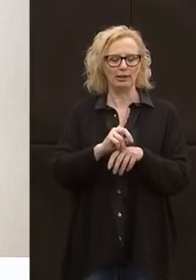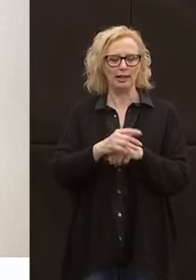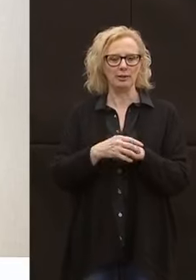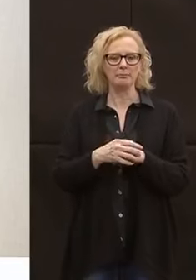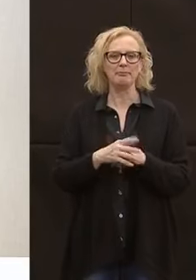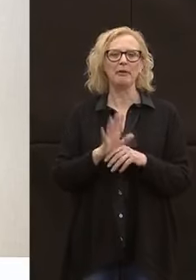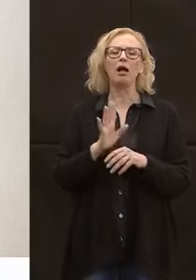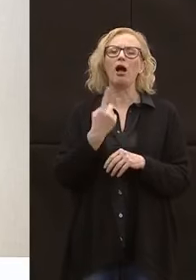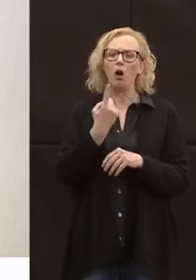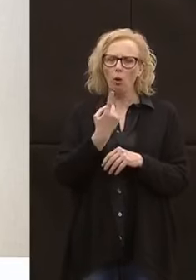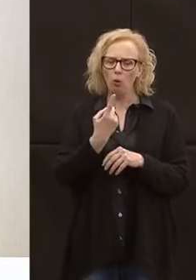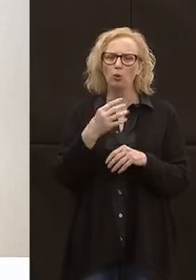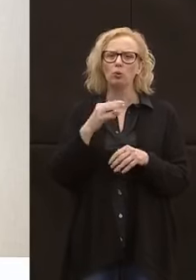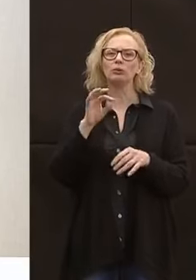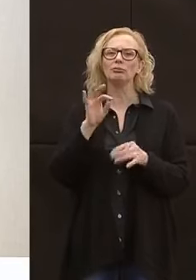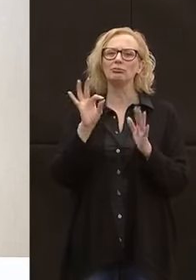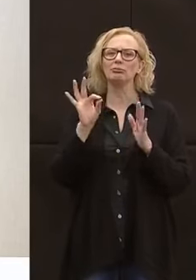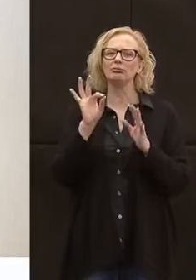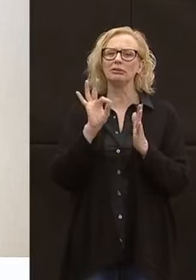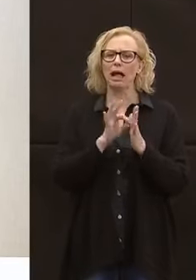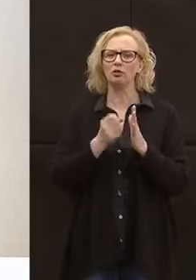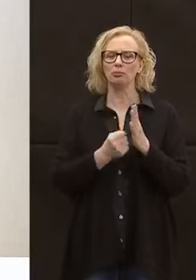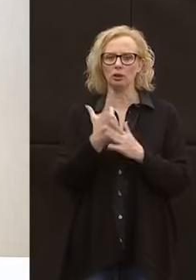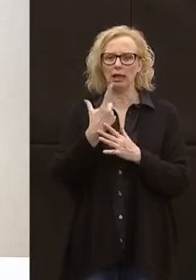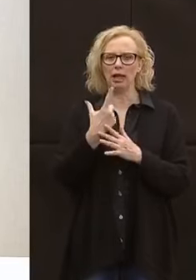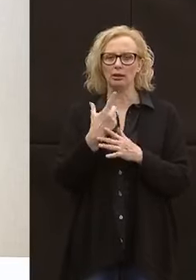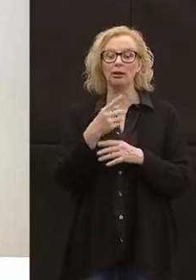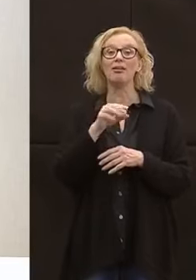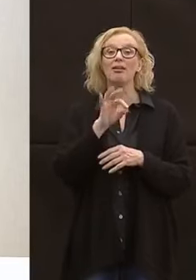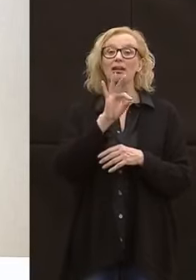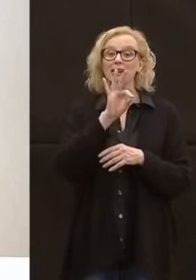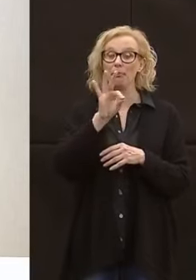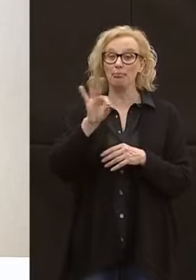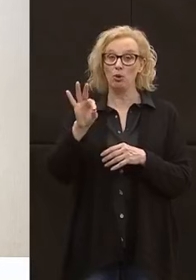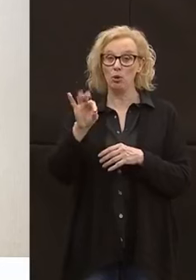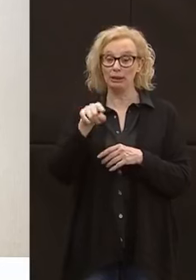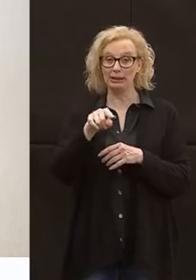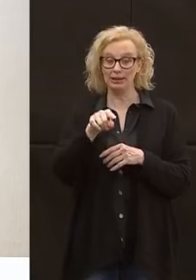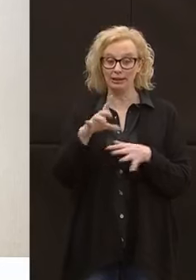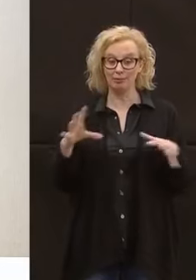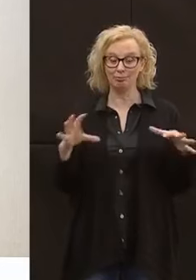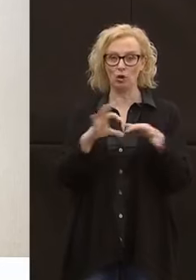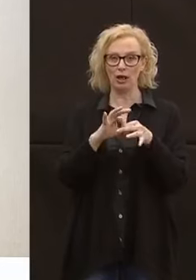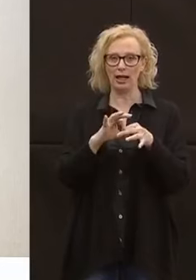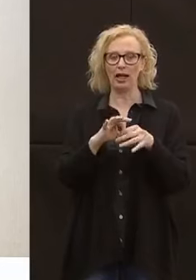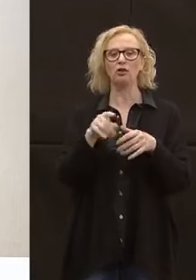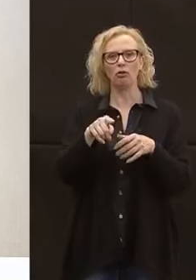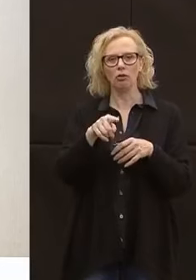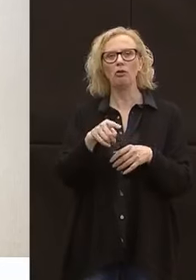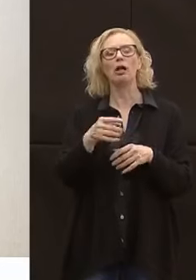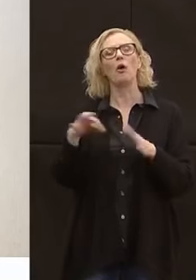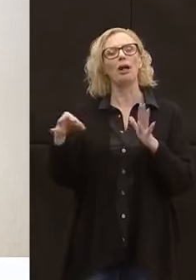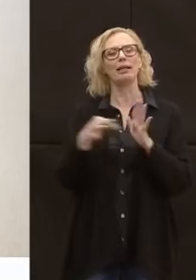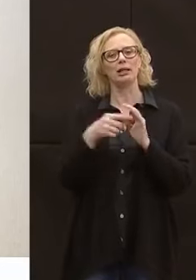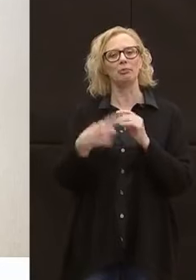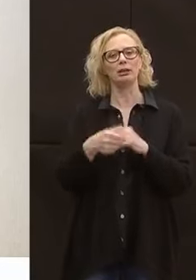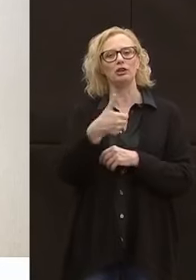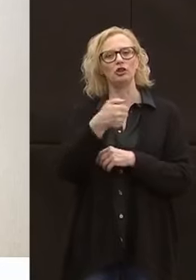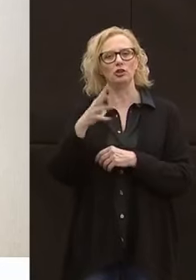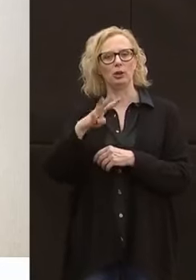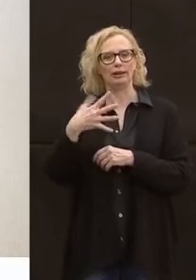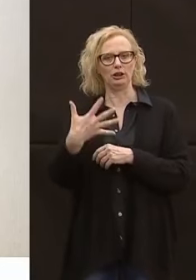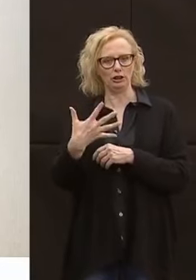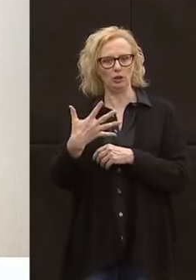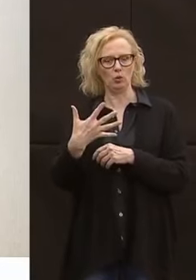che è il numero dei tamponi e le morti riconducibili ai tamponi che per la stessa data è di 145. Dopodiché